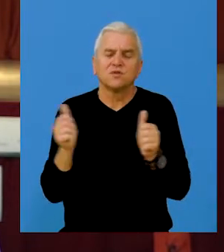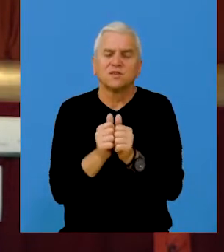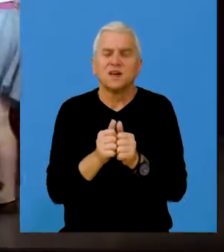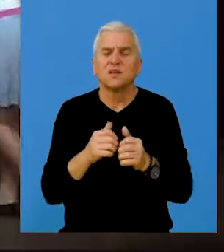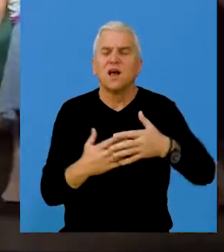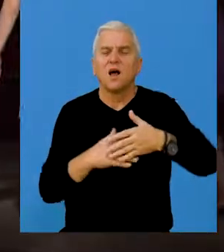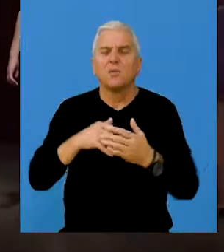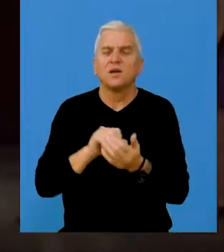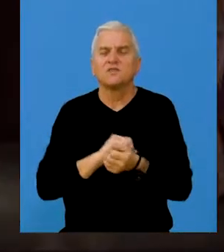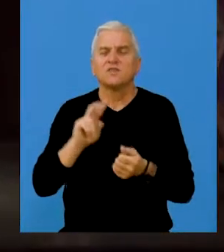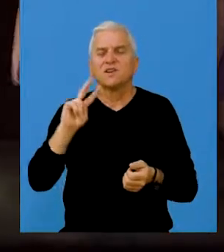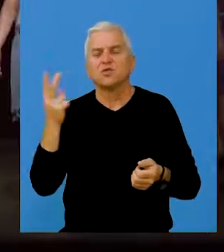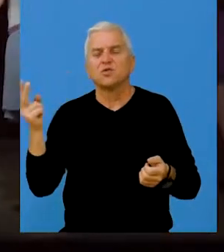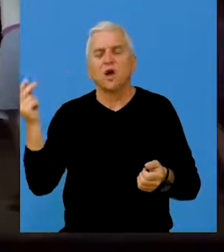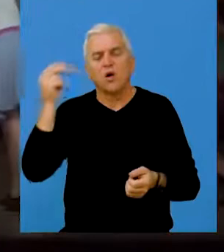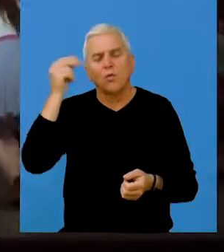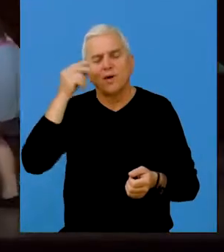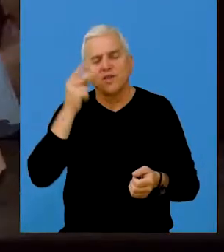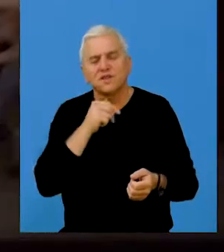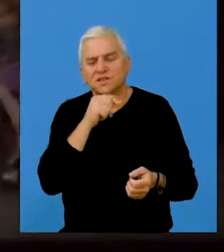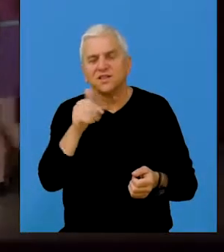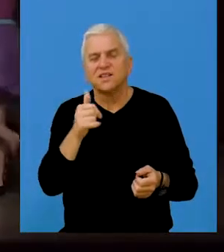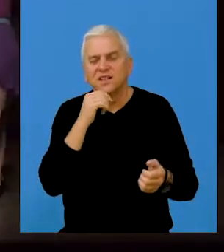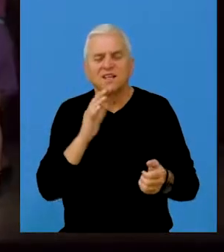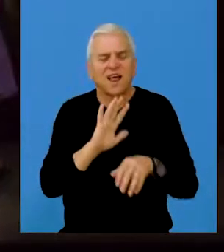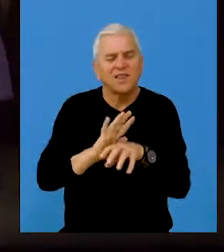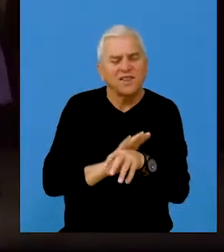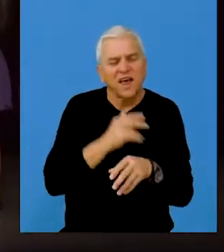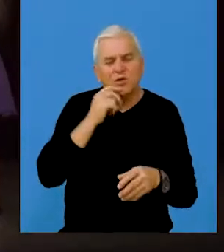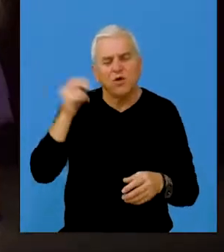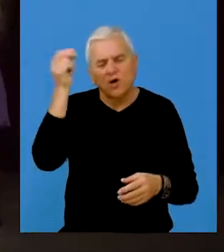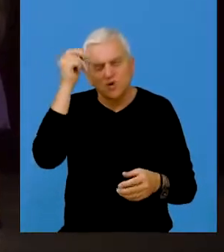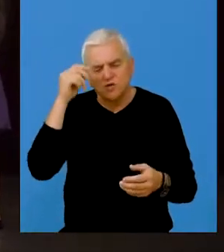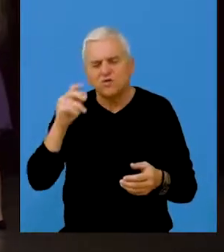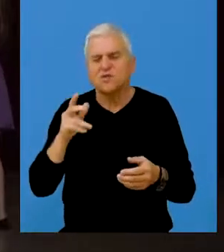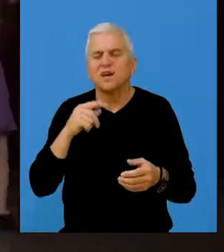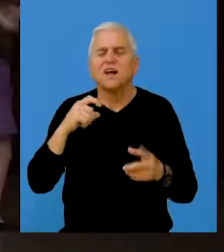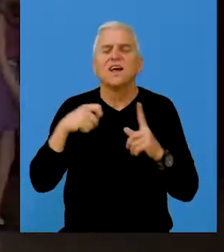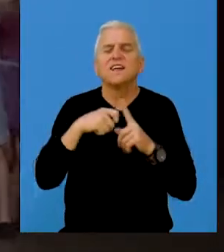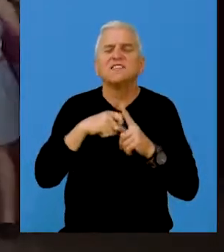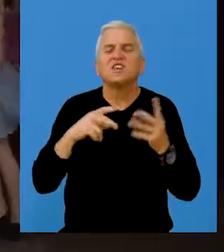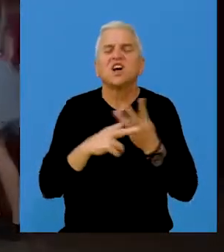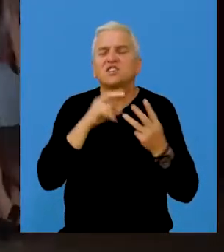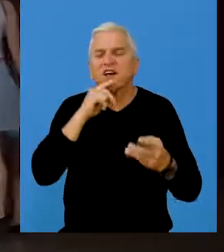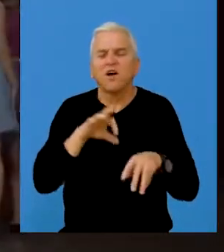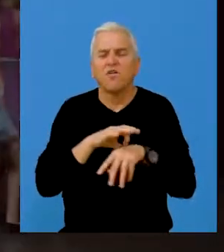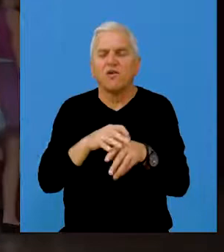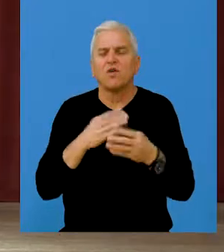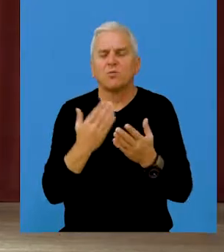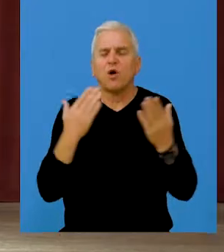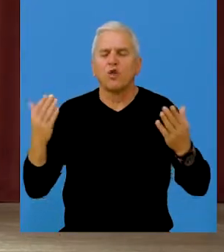zajedno. Ples, kao i sve druge umetnosti, neguje zajednicu, stvare i daje iskustvo. Kristina Šarkanj,